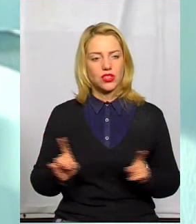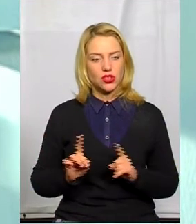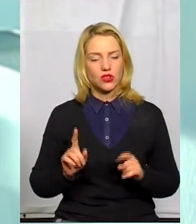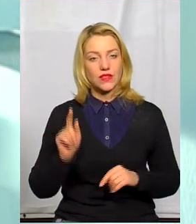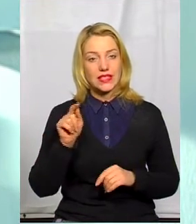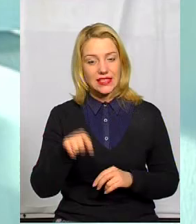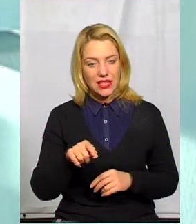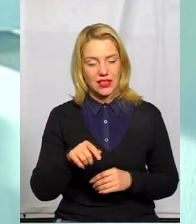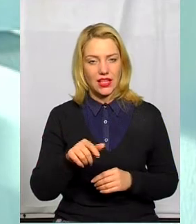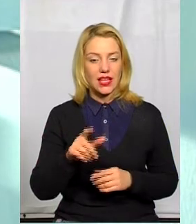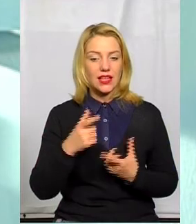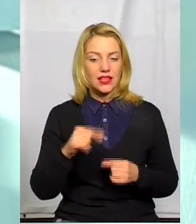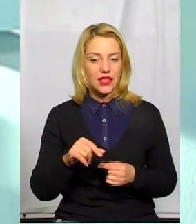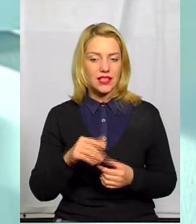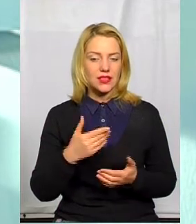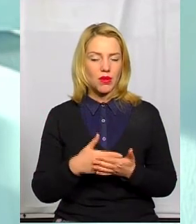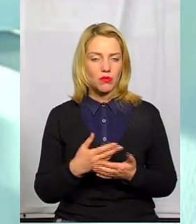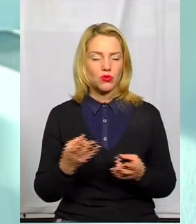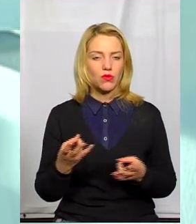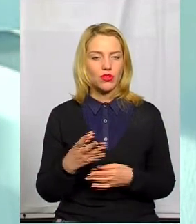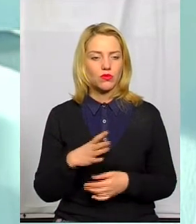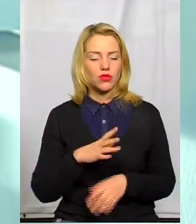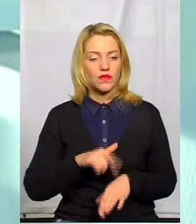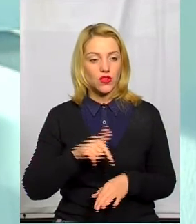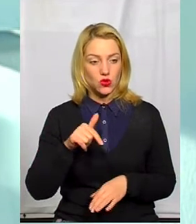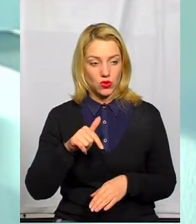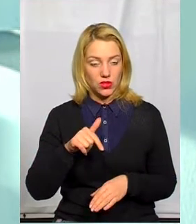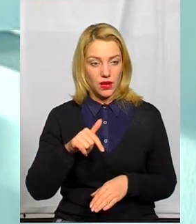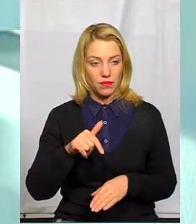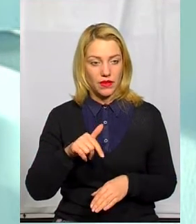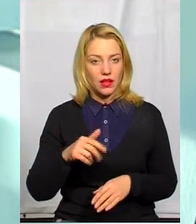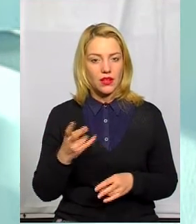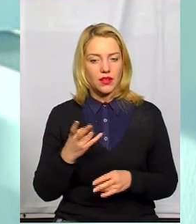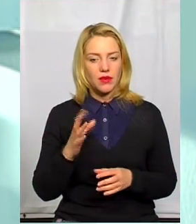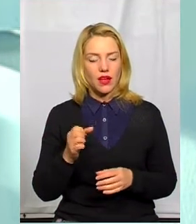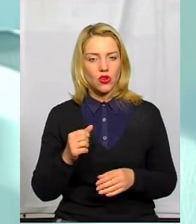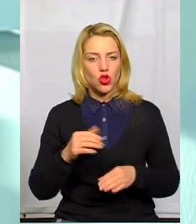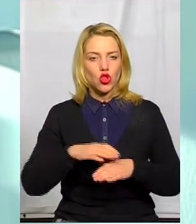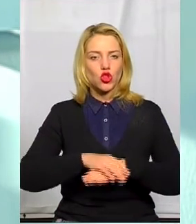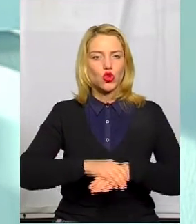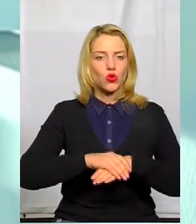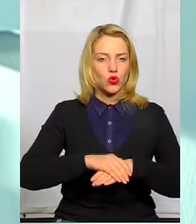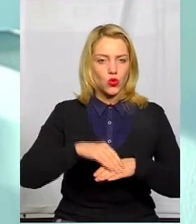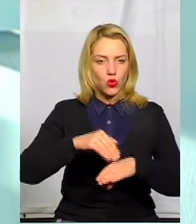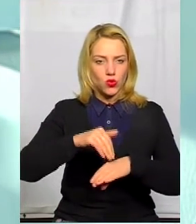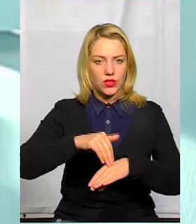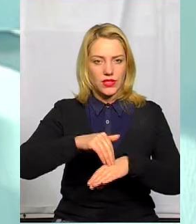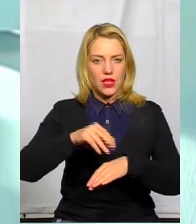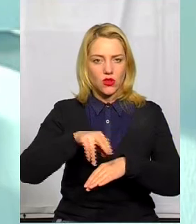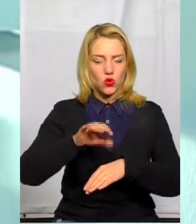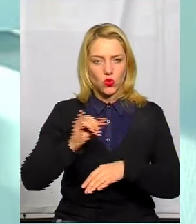десь, мабуть, повинно бути оце відчуття дотуркнутися, так, дотуркнутися до історії,